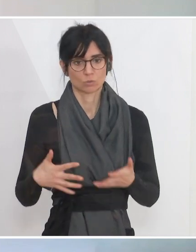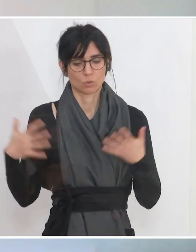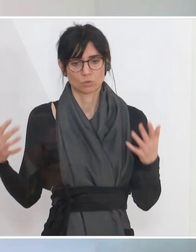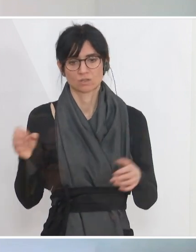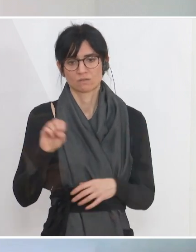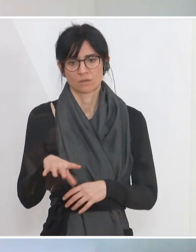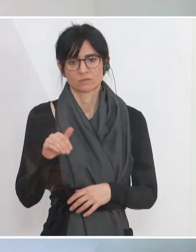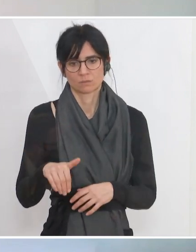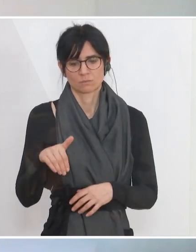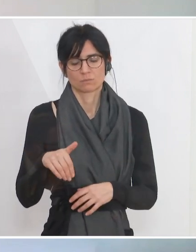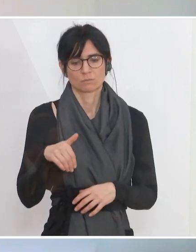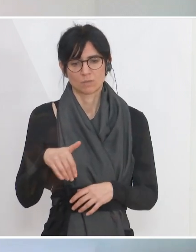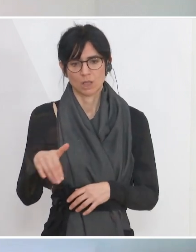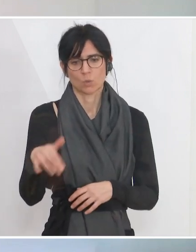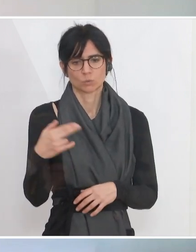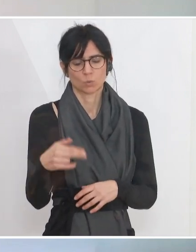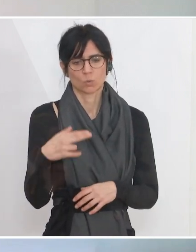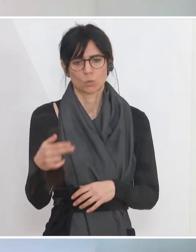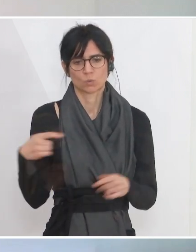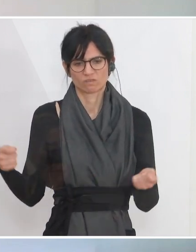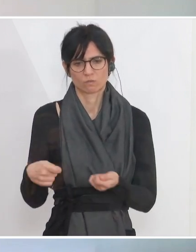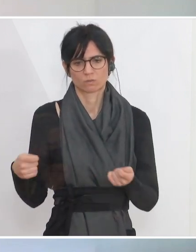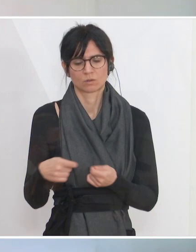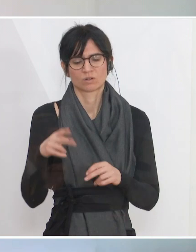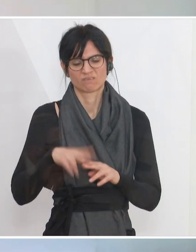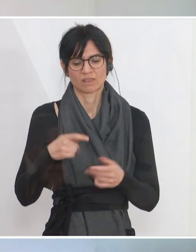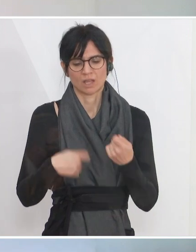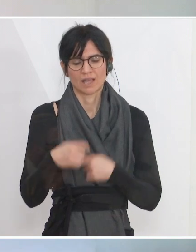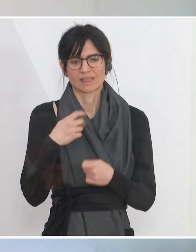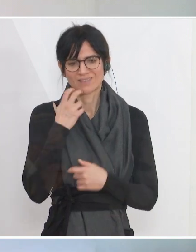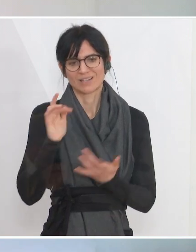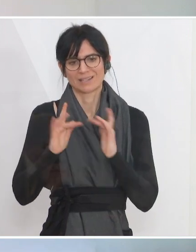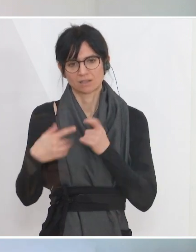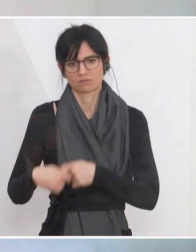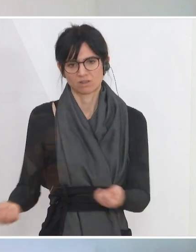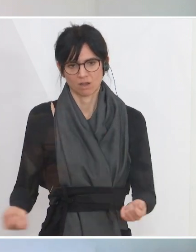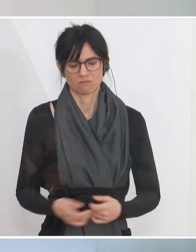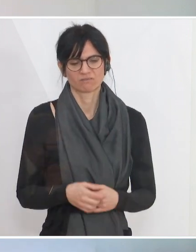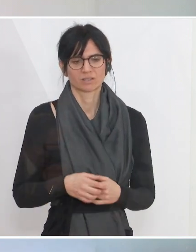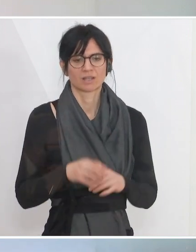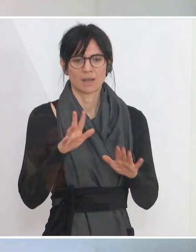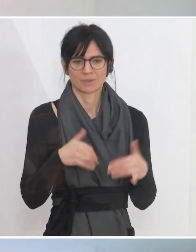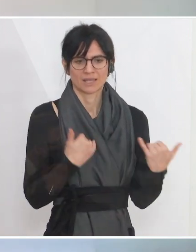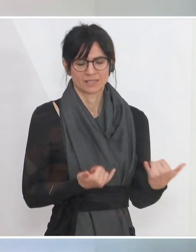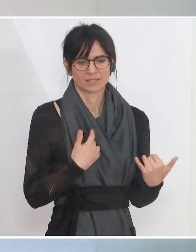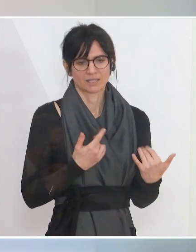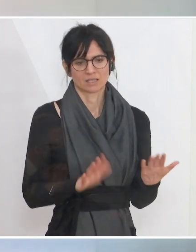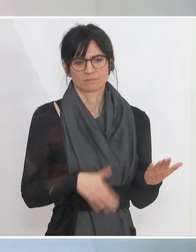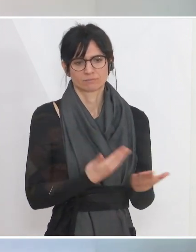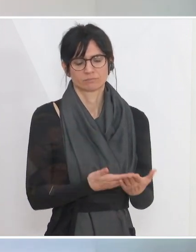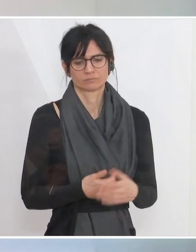15 Millionen Euro zur Förderung der Händlerinnen und Händler stehen ab sofort zur Verfügung.